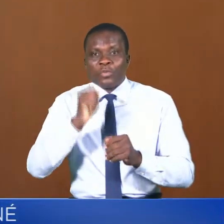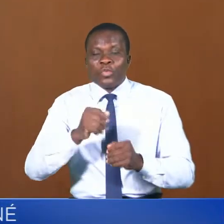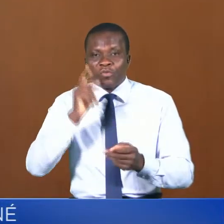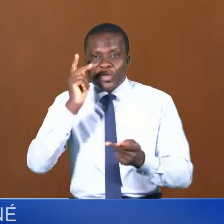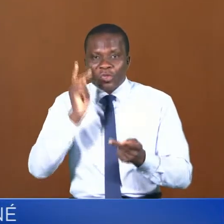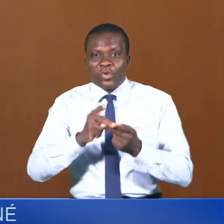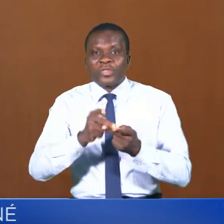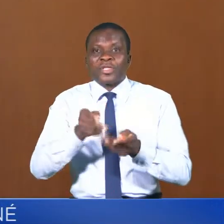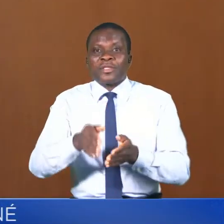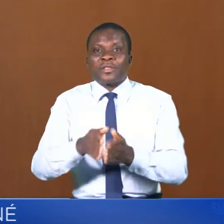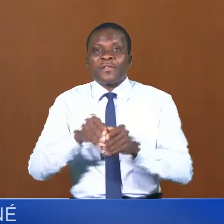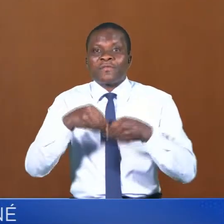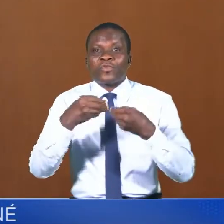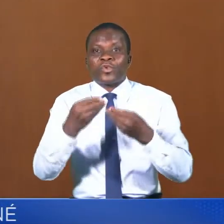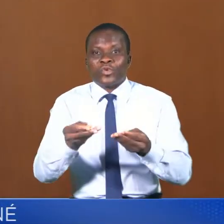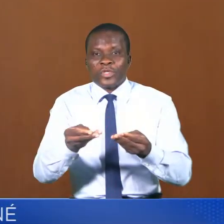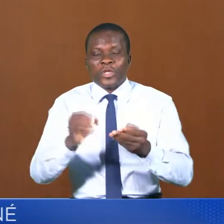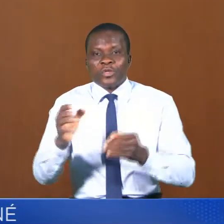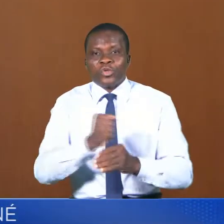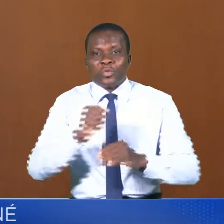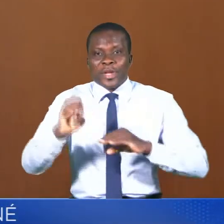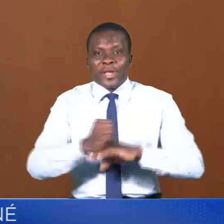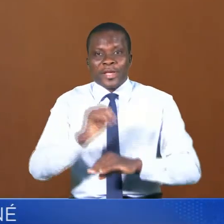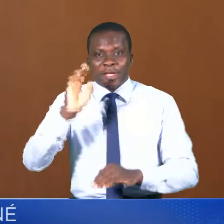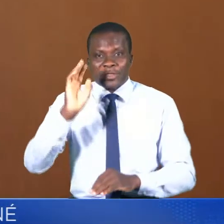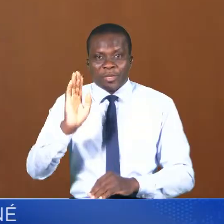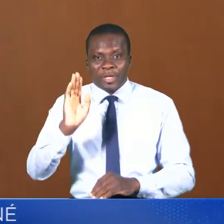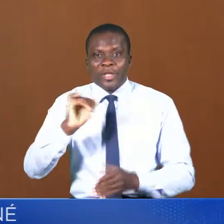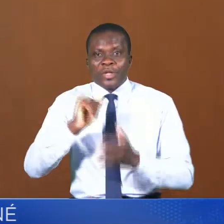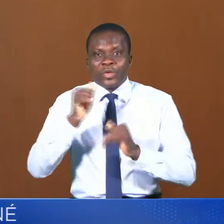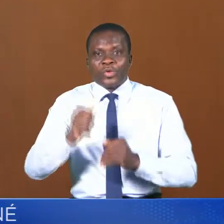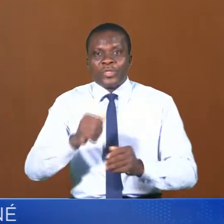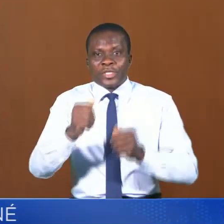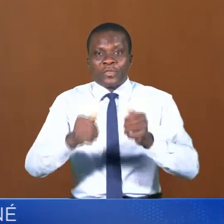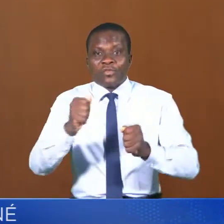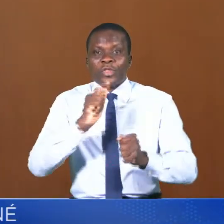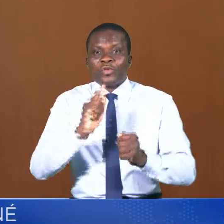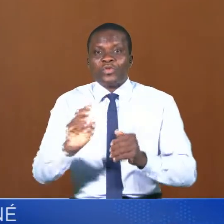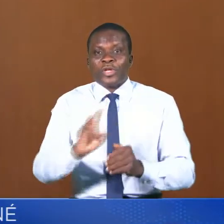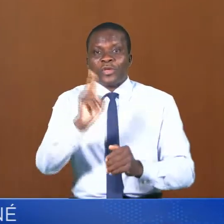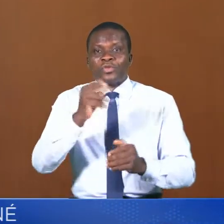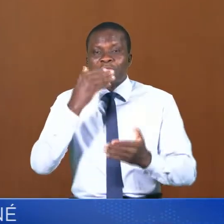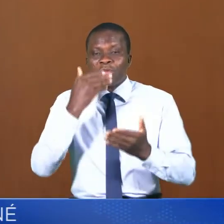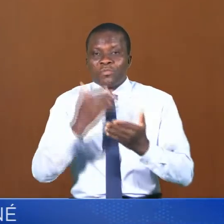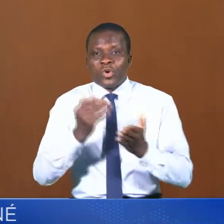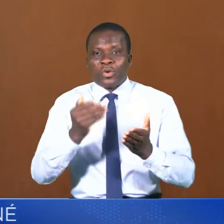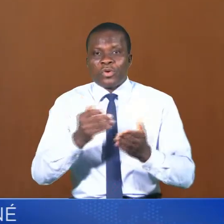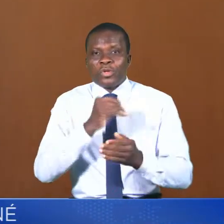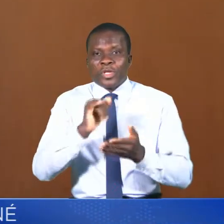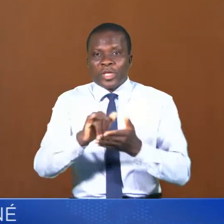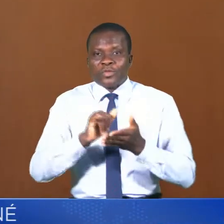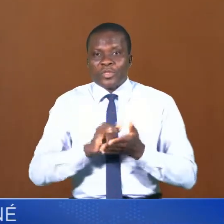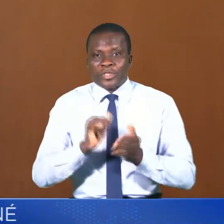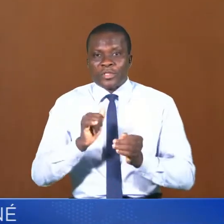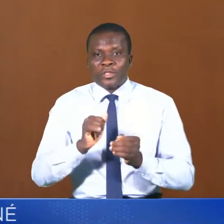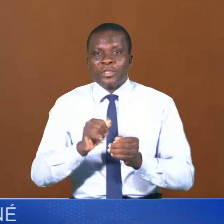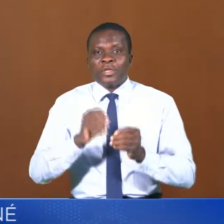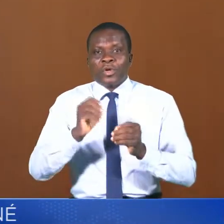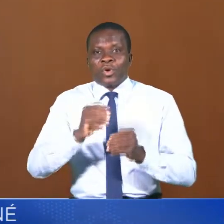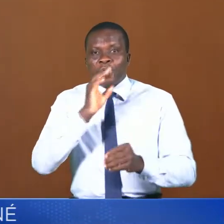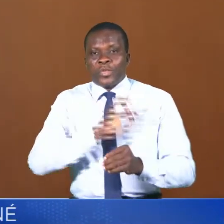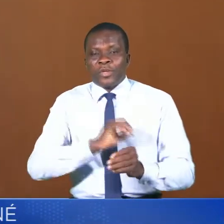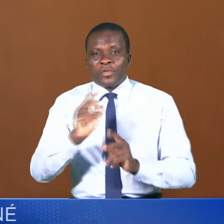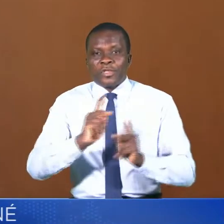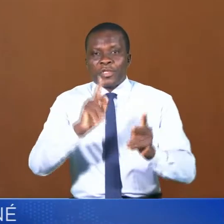sollicitude. Je prends l'engagement que cette ambulance sera utilisée à bon escient et ceci au bénéfice des